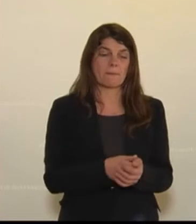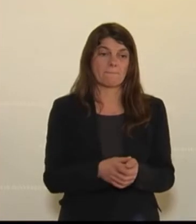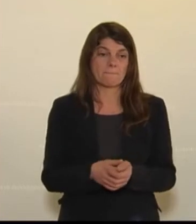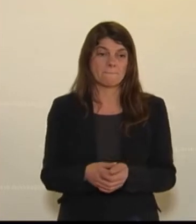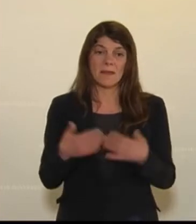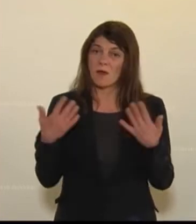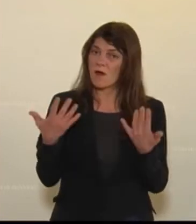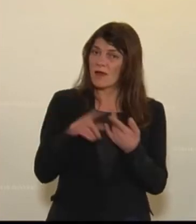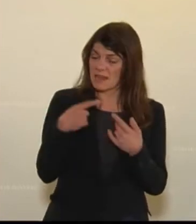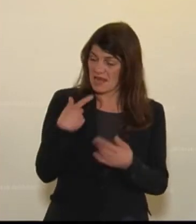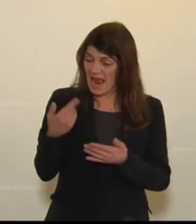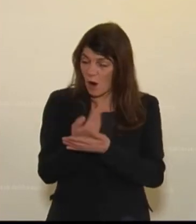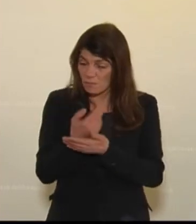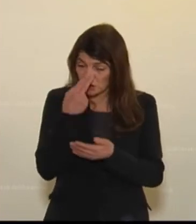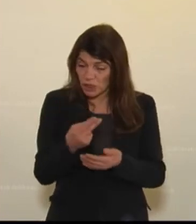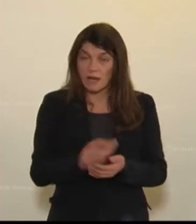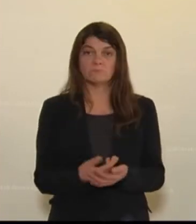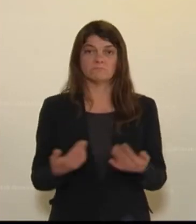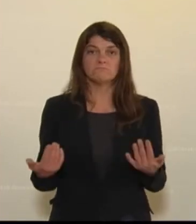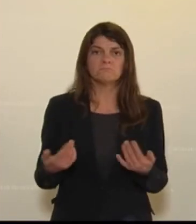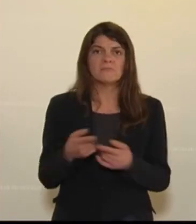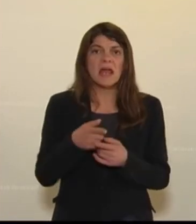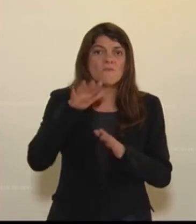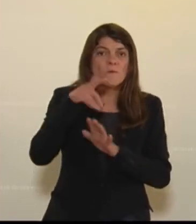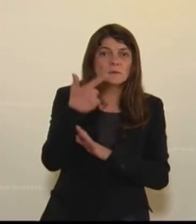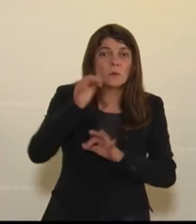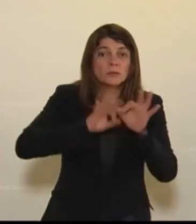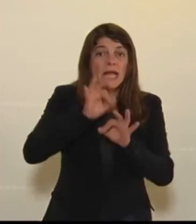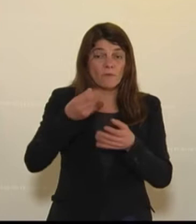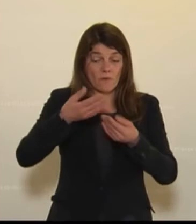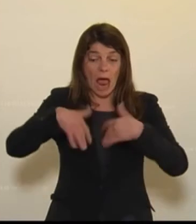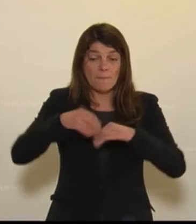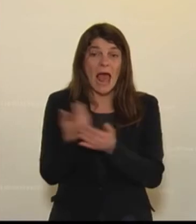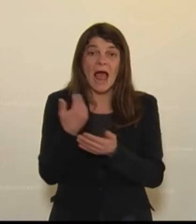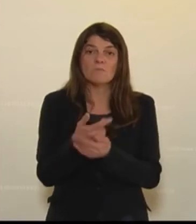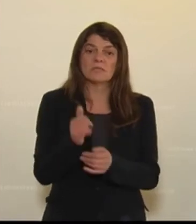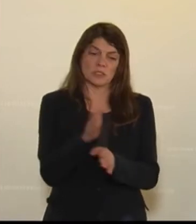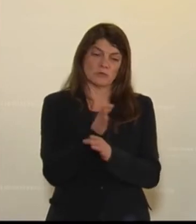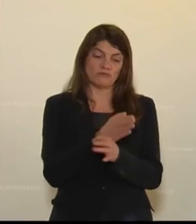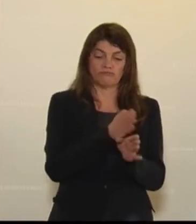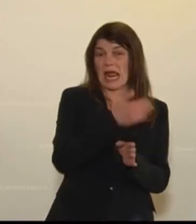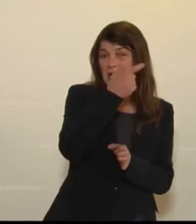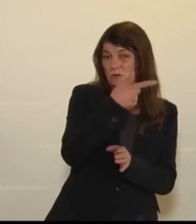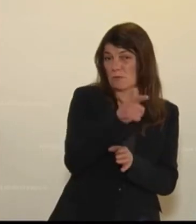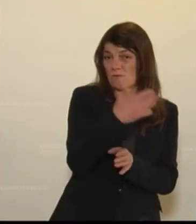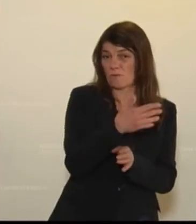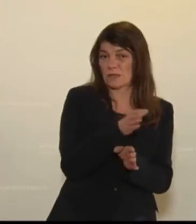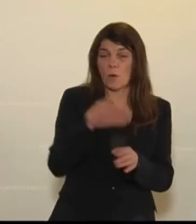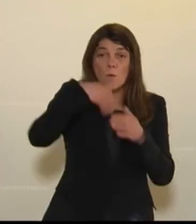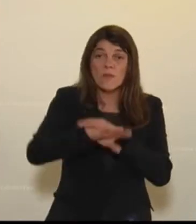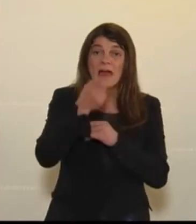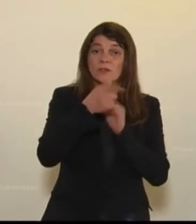wenn man sich die Einkommen anschaut, befinden sich knapp 75 Prozent der Familieneinkommen zwischen 1.250 oder